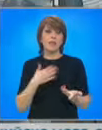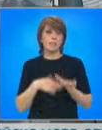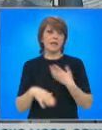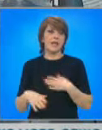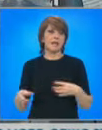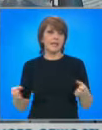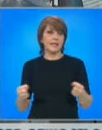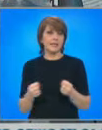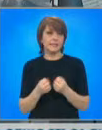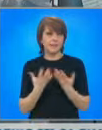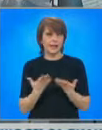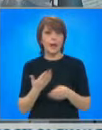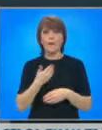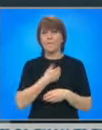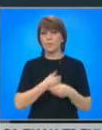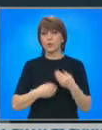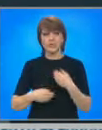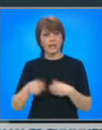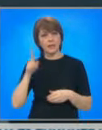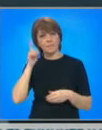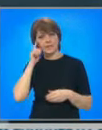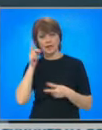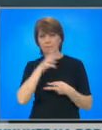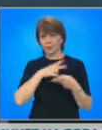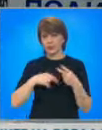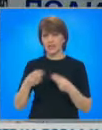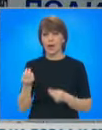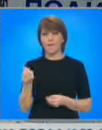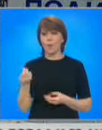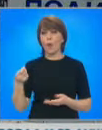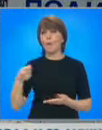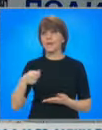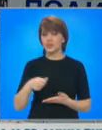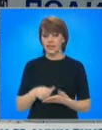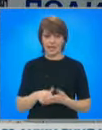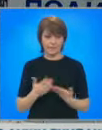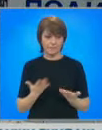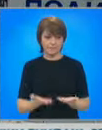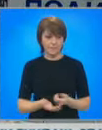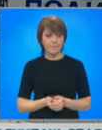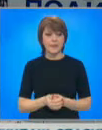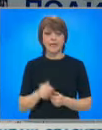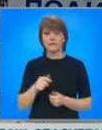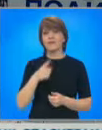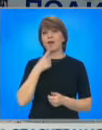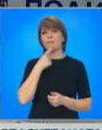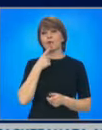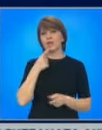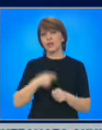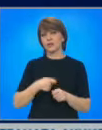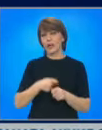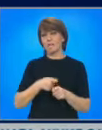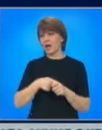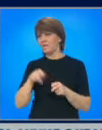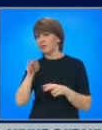инцидент. А пострадалите вече обмислят да потърсят обещетение. Щичко много, тети първо сега в понеделник ще правим огледие, но